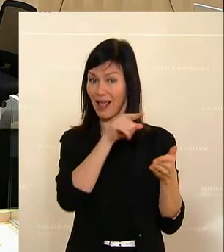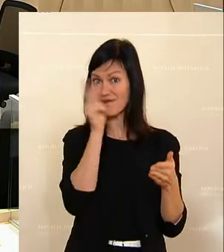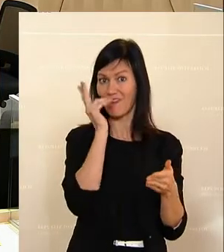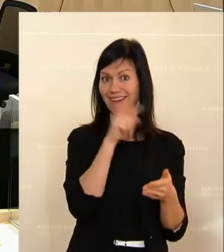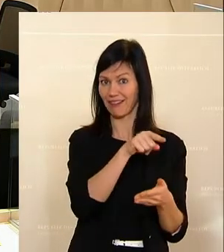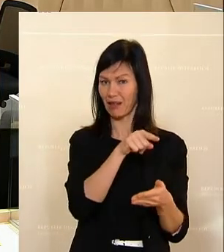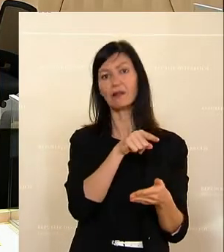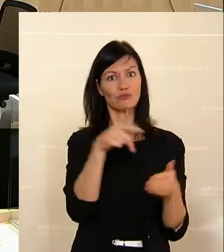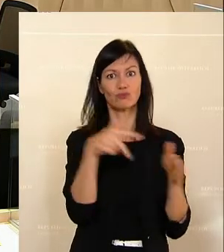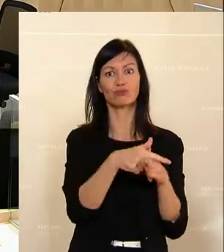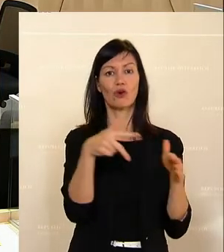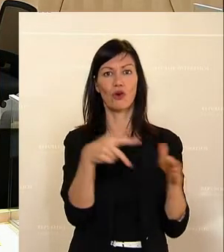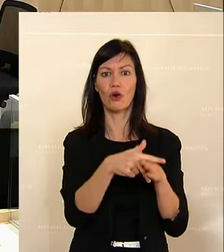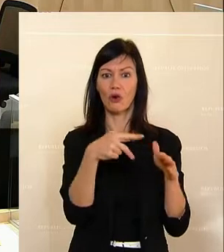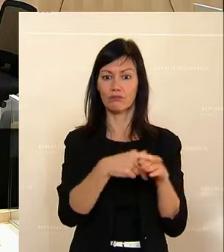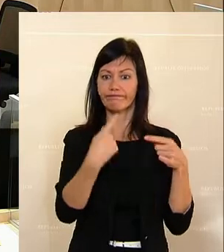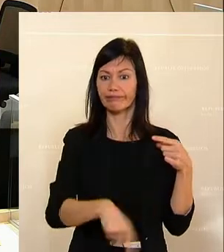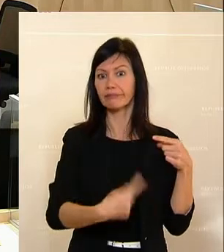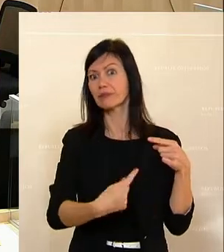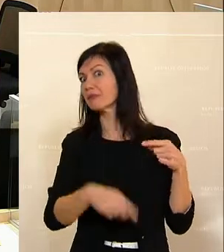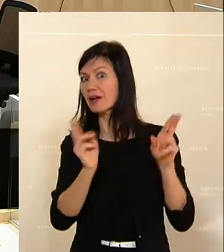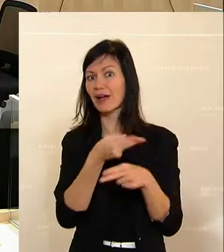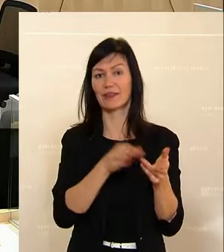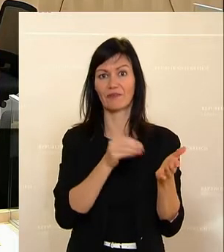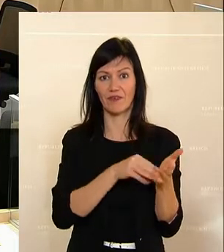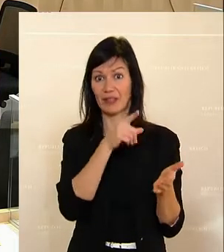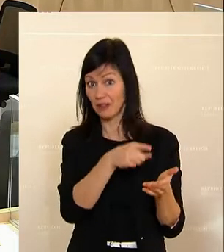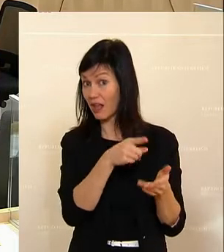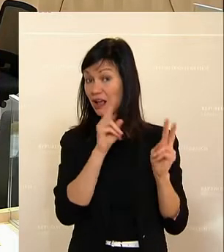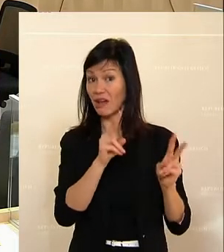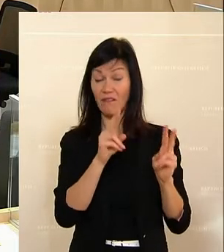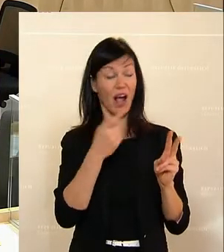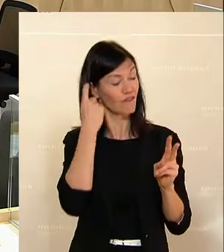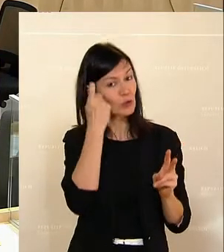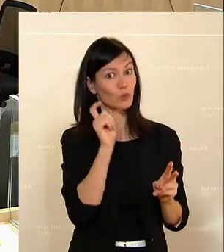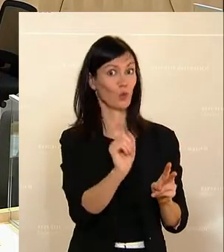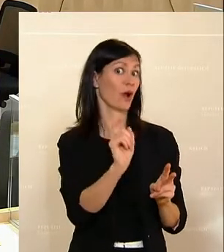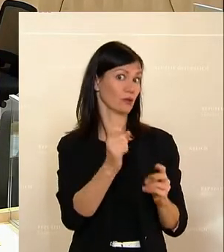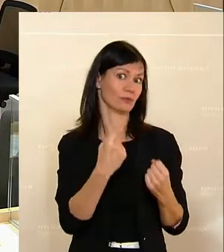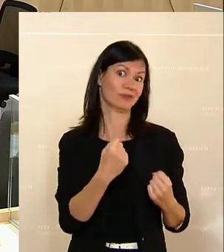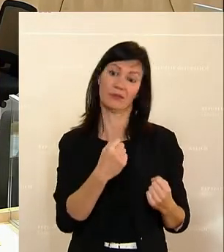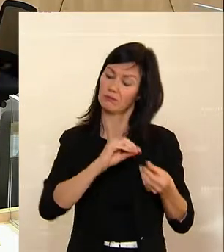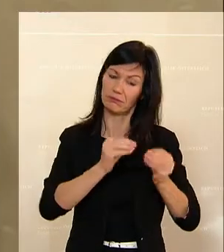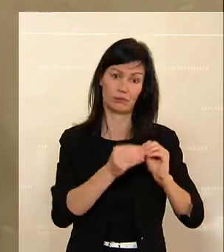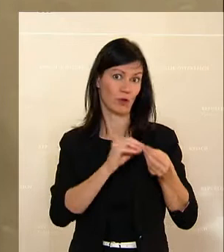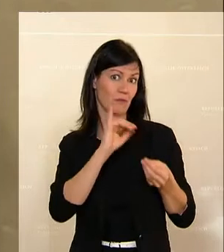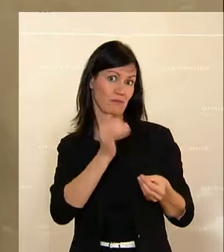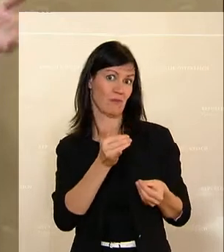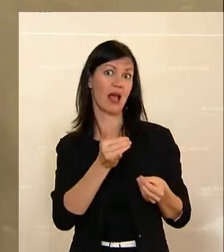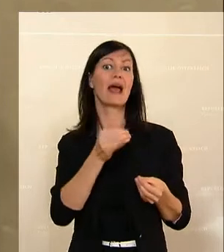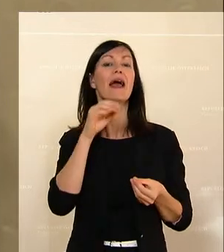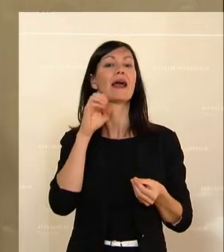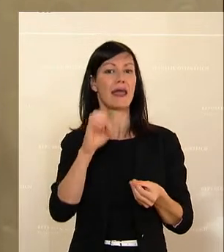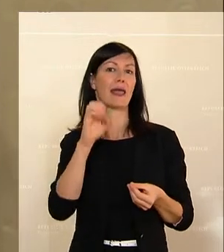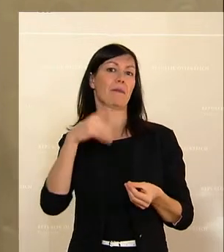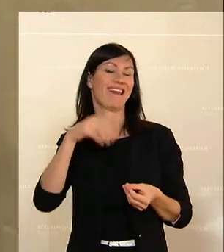wegen Störungen im Prinzip nicht verfügbar. Und die haben ein großes Problem mit der Versorgungssicherheit. Und auch der EPR-Reaktor, ich habe es